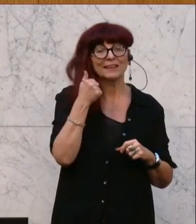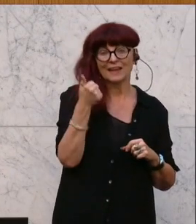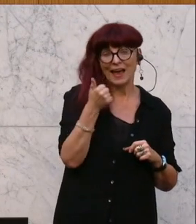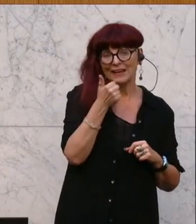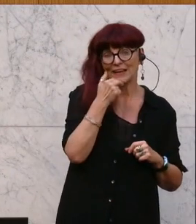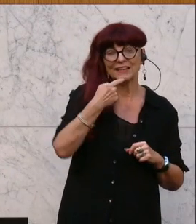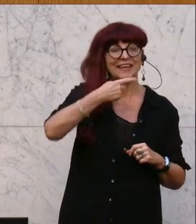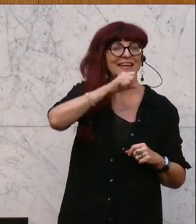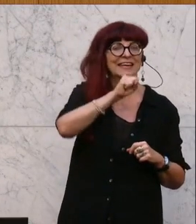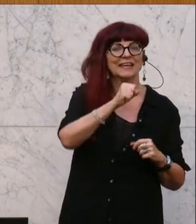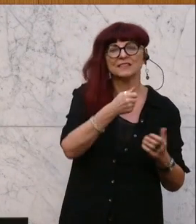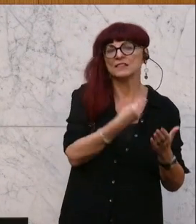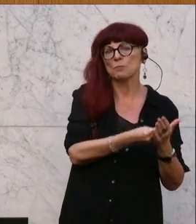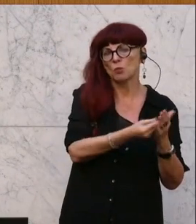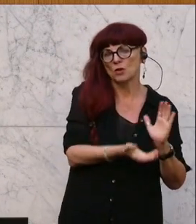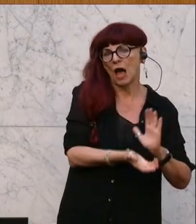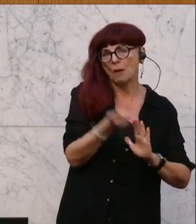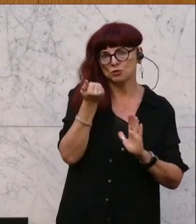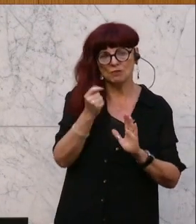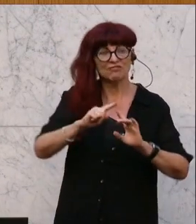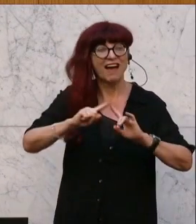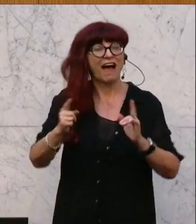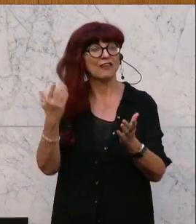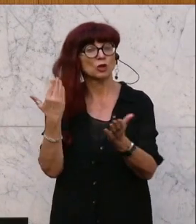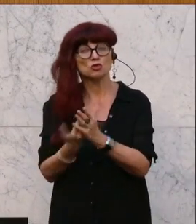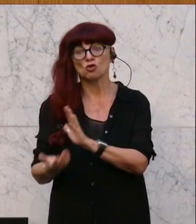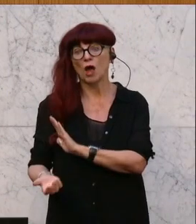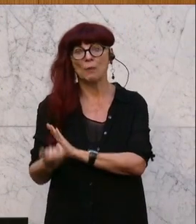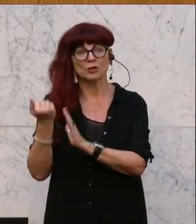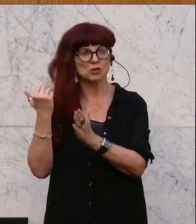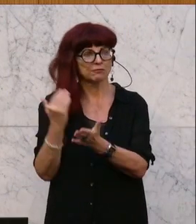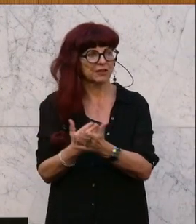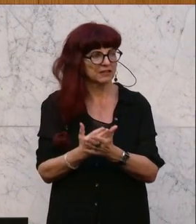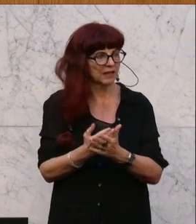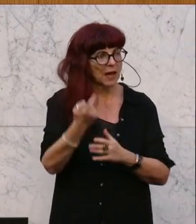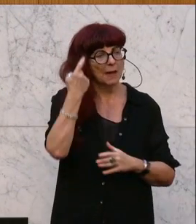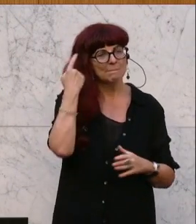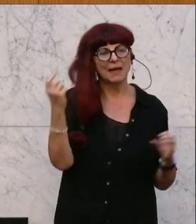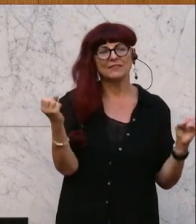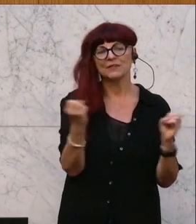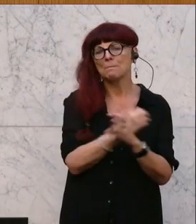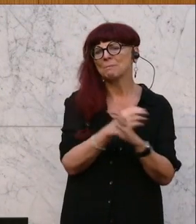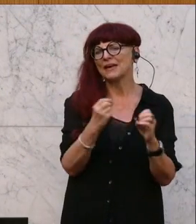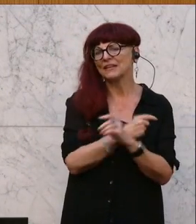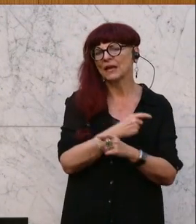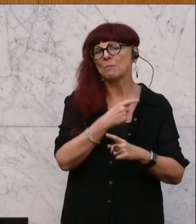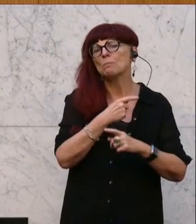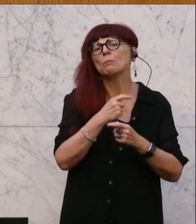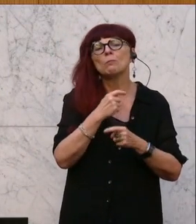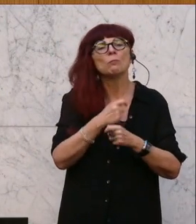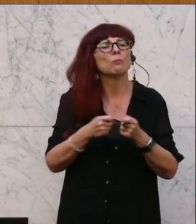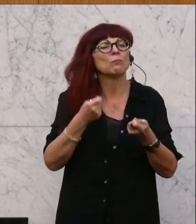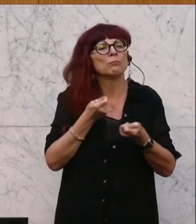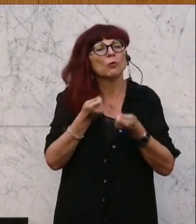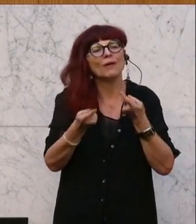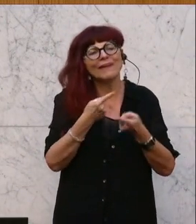Gießgebühren abschaffen, andere haben sich schon abgeschafft. Die Rede ist von den medienpolitischen Verfehlungen der